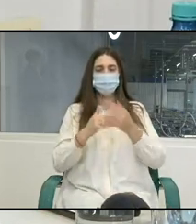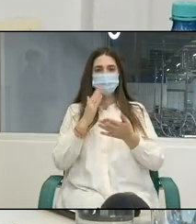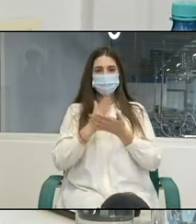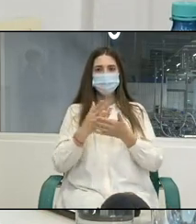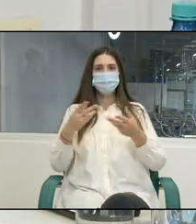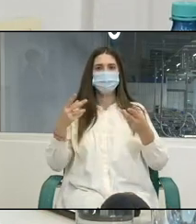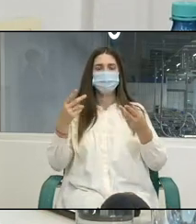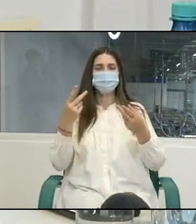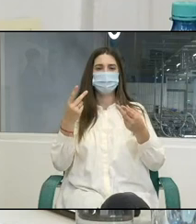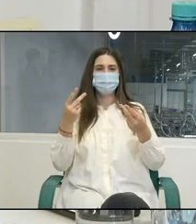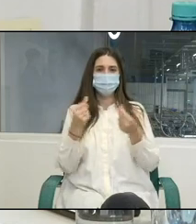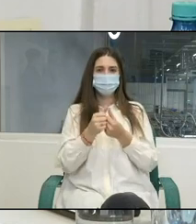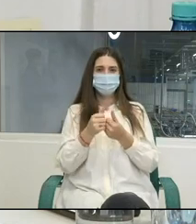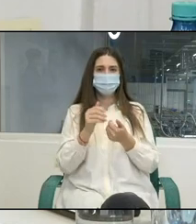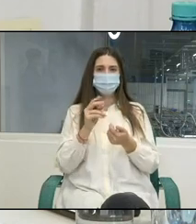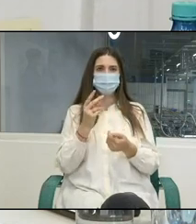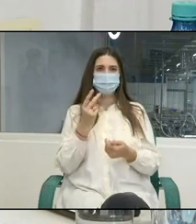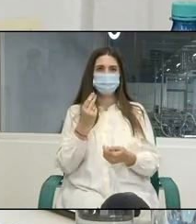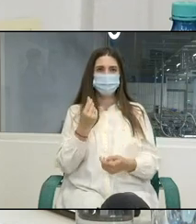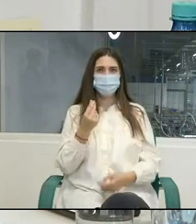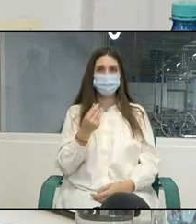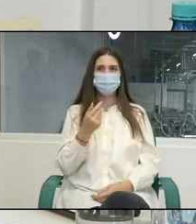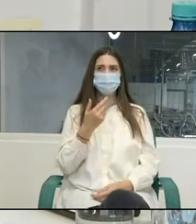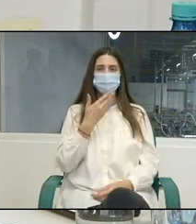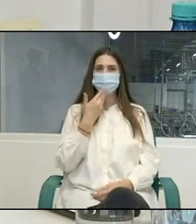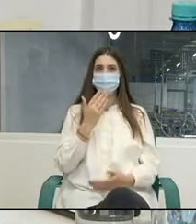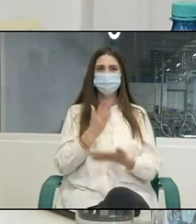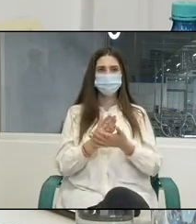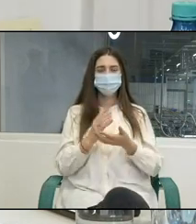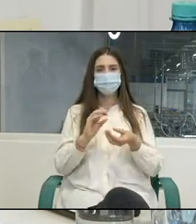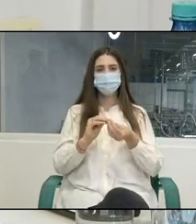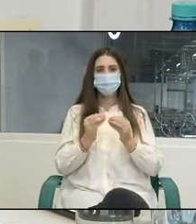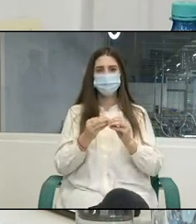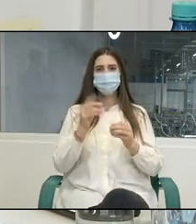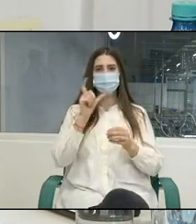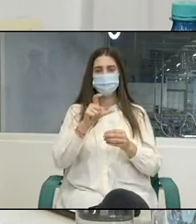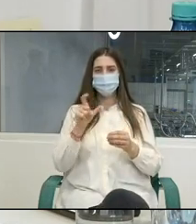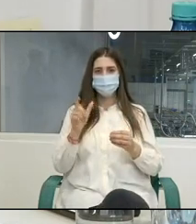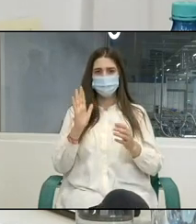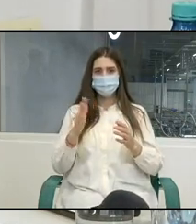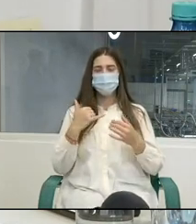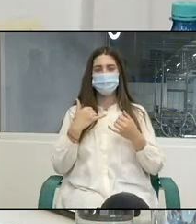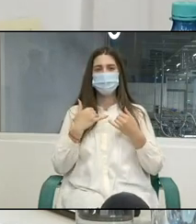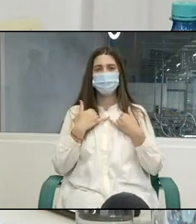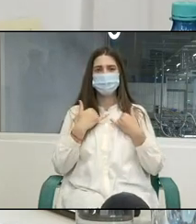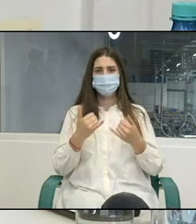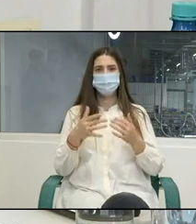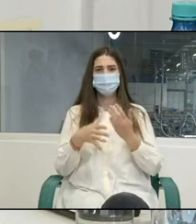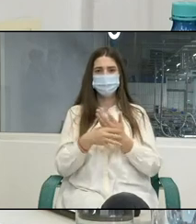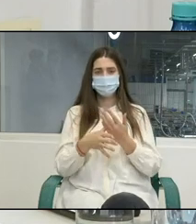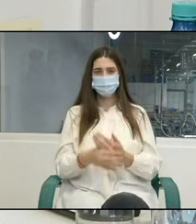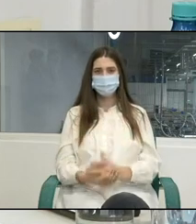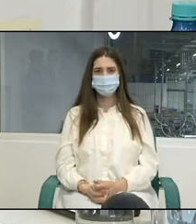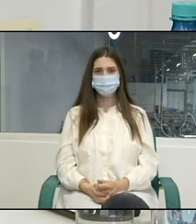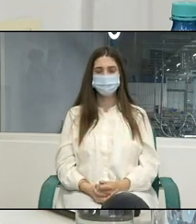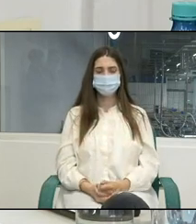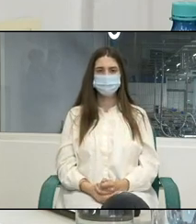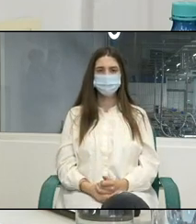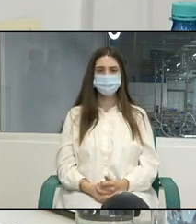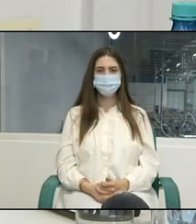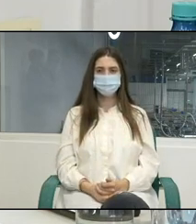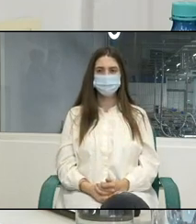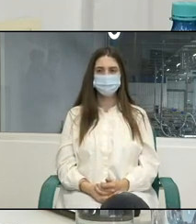pentru a implementa anume principiile muncii decente prevăzute în programele de țară Vreau să arăt un exemplu concret